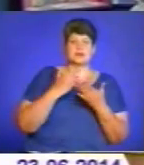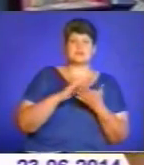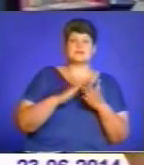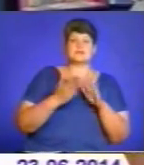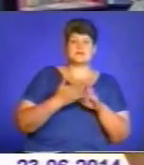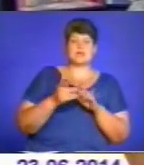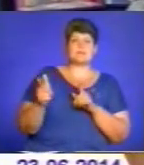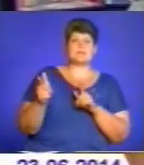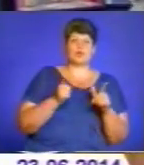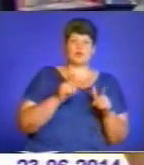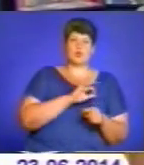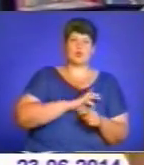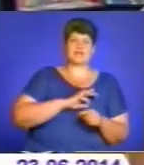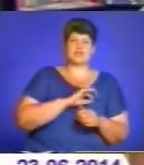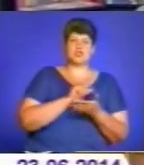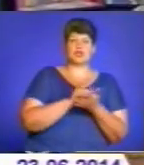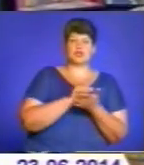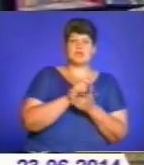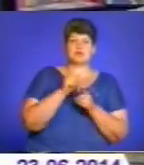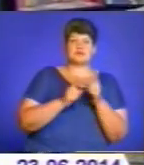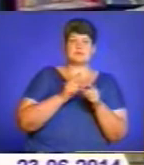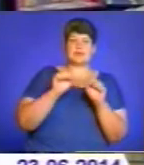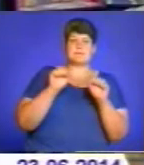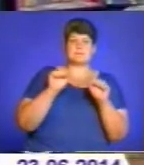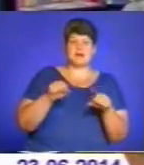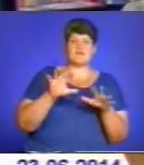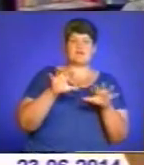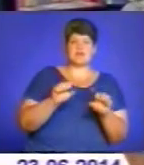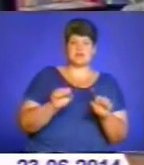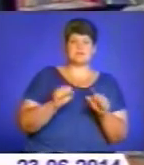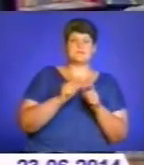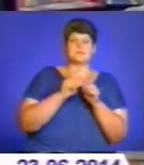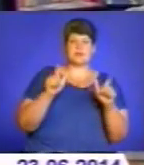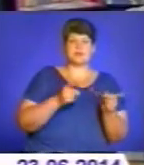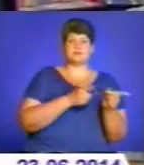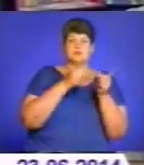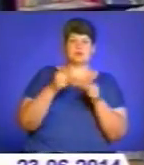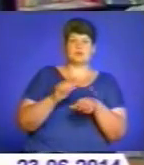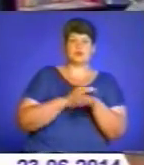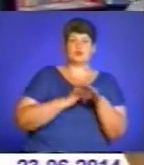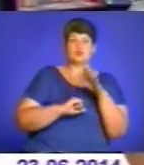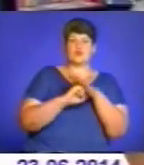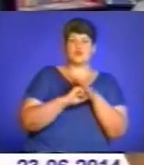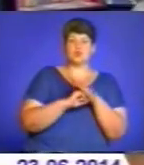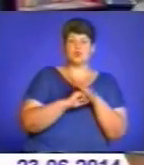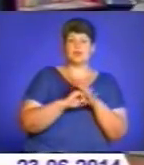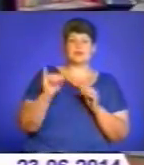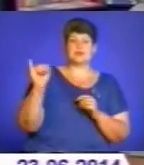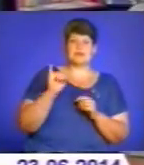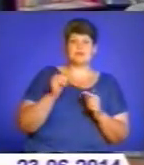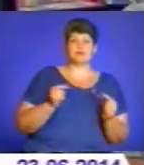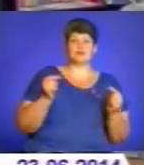підготовки юридичних документів щодо зміни права власності, оскільки заклад перейшов у власність благодійного фонду. Відповідно,